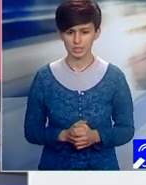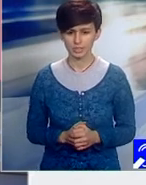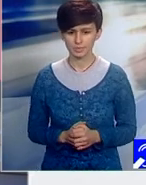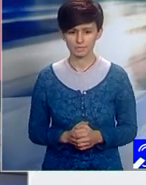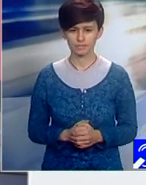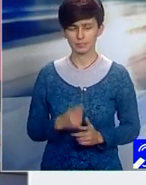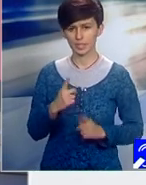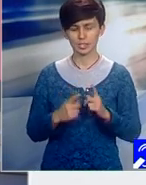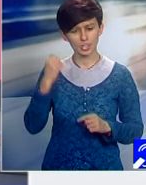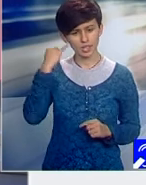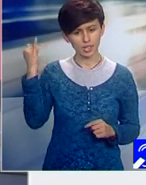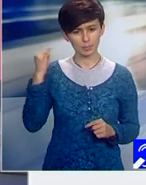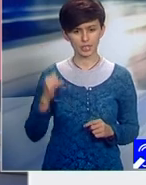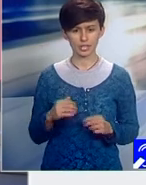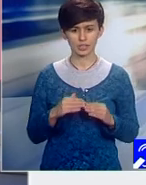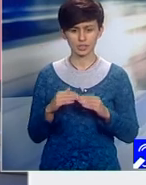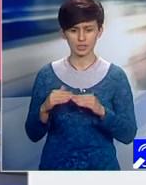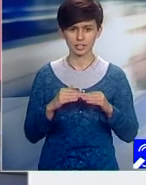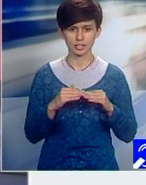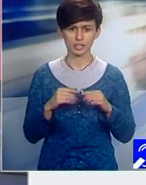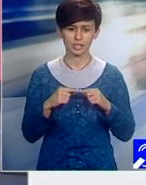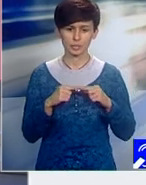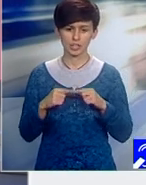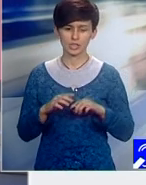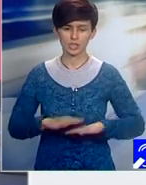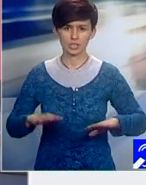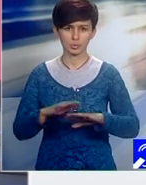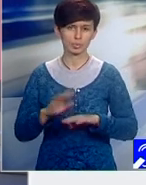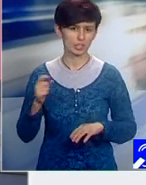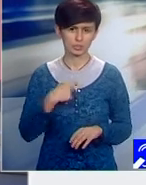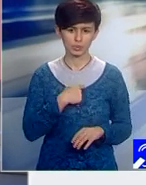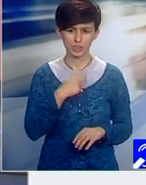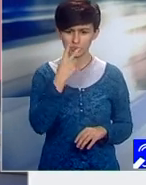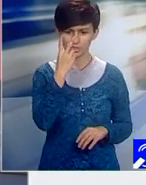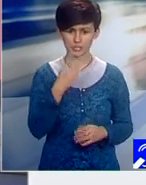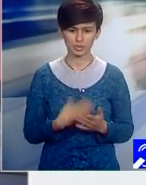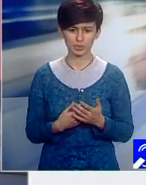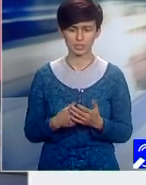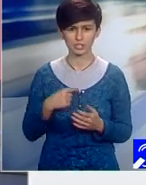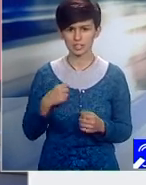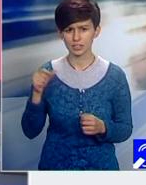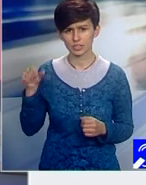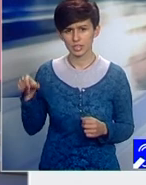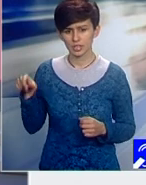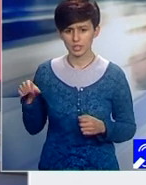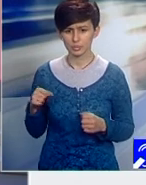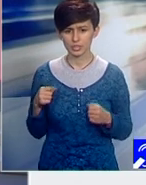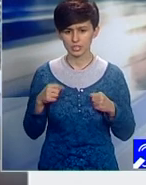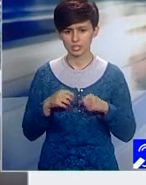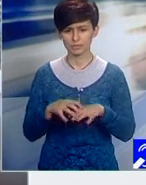idei, dacă apărea în dezbatere publică, noi nu aveam să vedem. Atâta de puternici și de influenți sunt acești oameni, încât nu apuca ministrul să